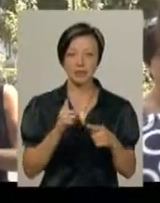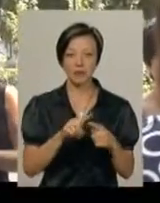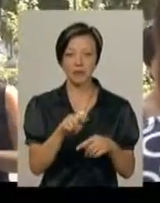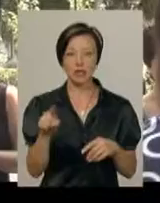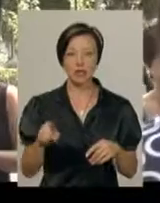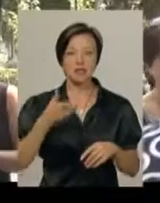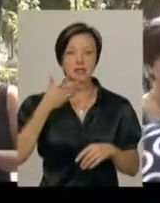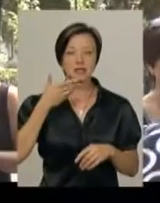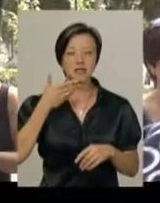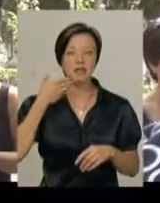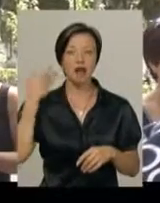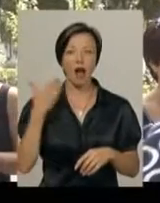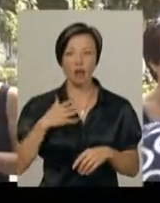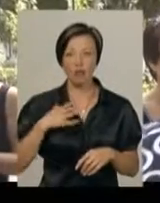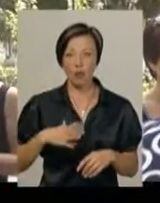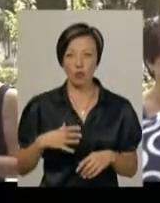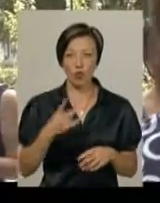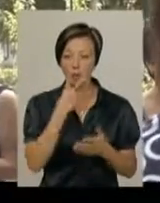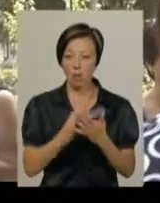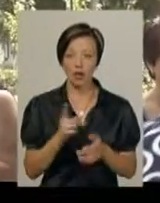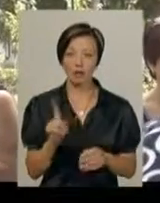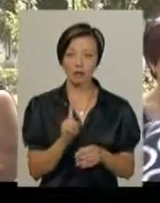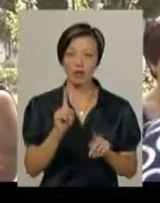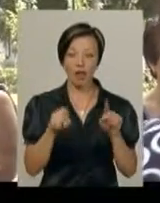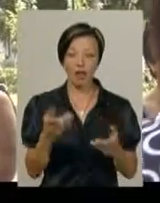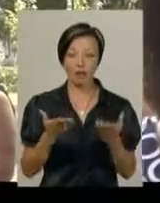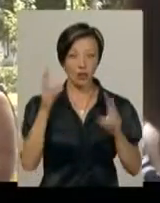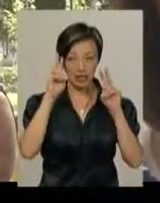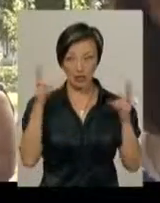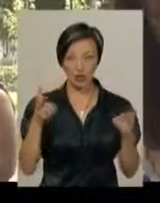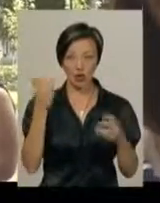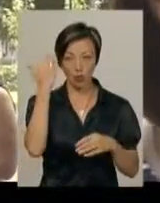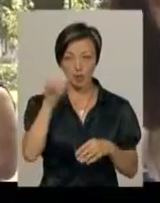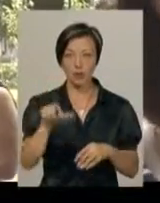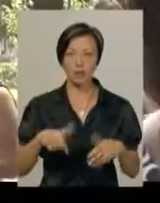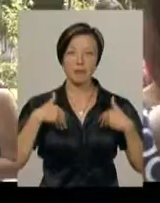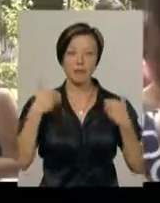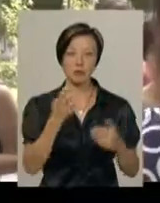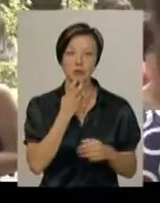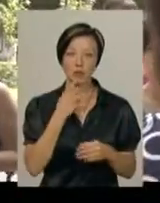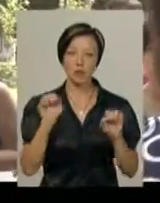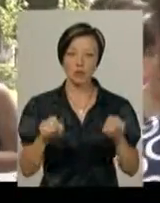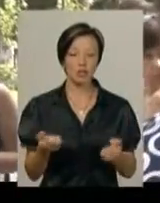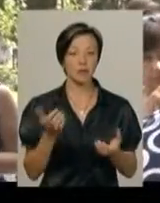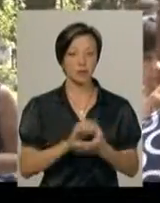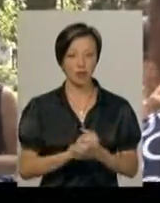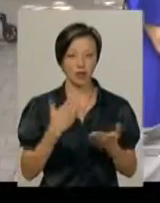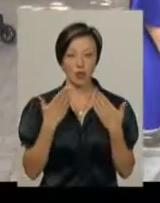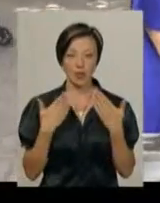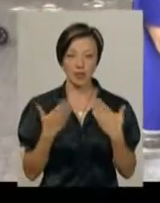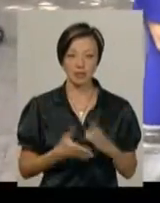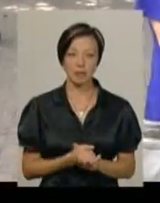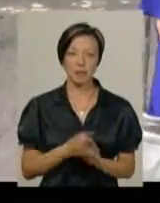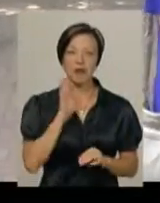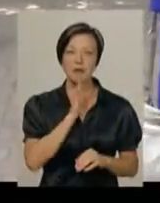зняли себе напругу і побачили, що навіть якщо є незнайома людина, привітавшись, посміхнувшись, з нею можна поспілкувати.